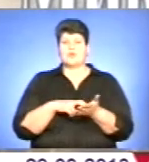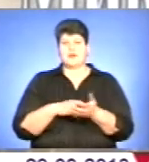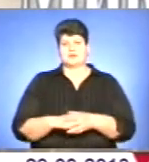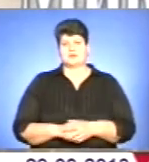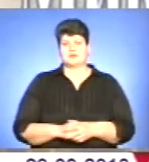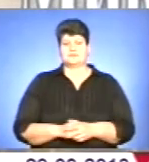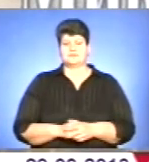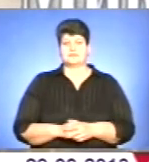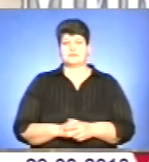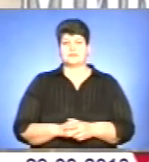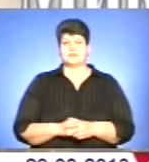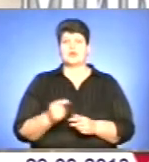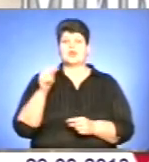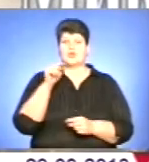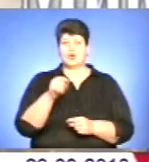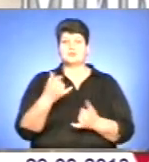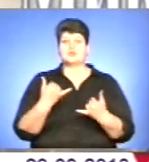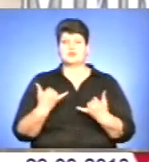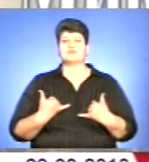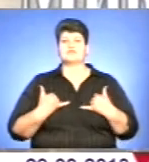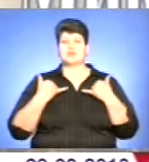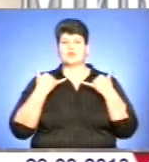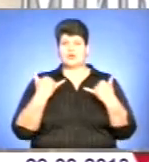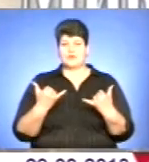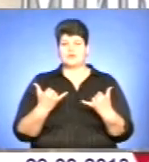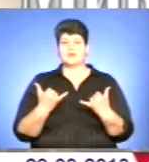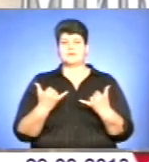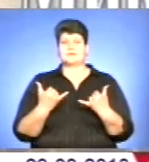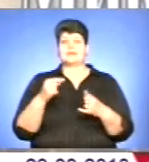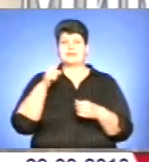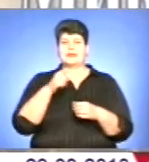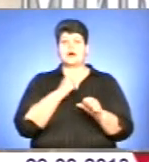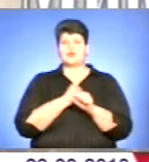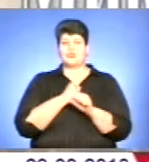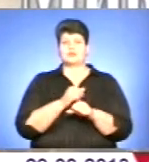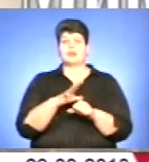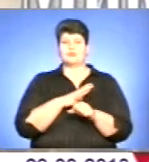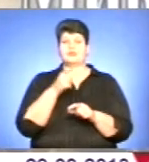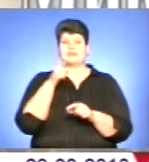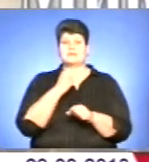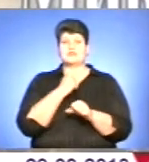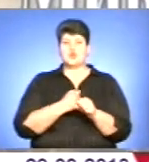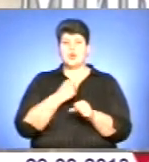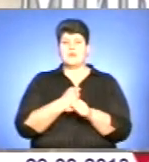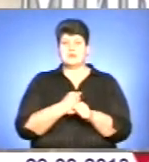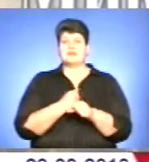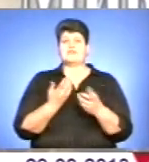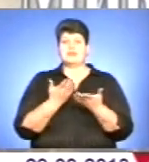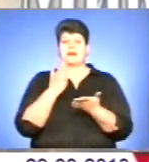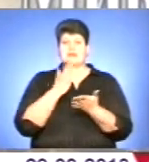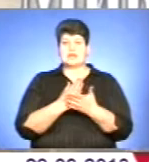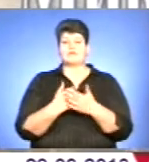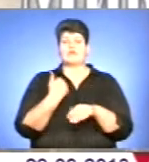Саме його ми сьогодні і вшановуємо, адже та робота, яка була ним пророблена, вона і лежить в